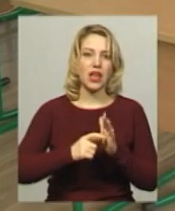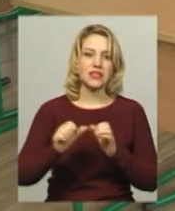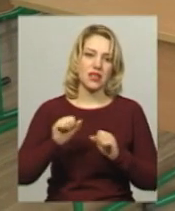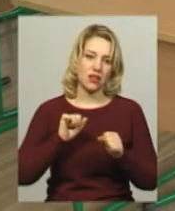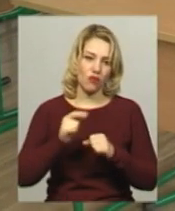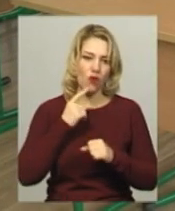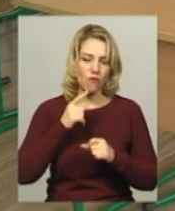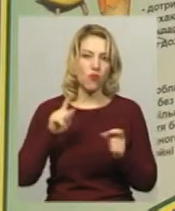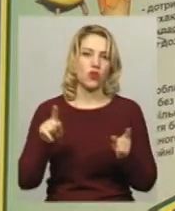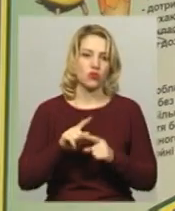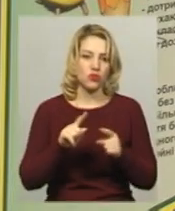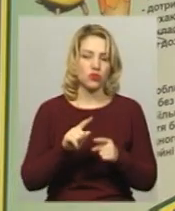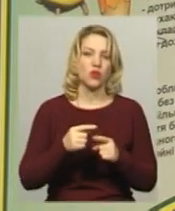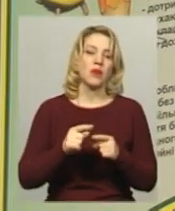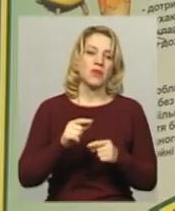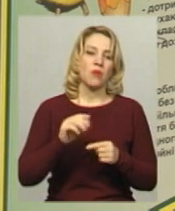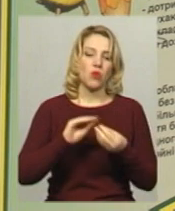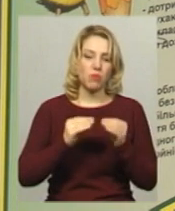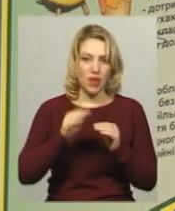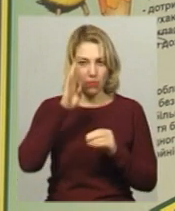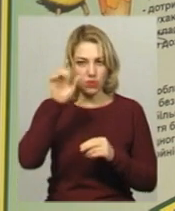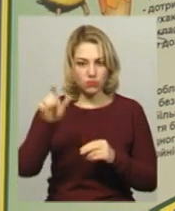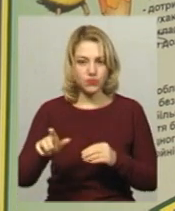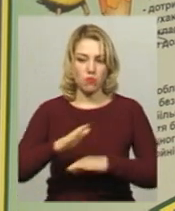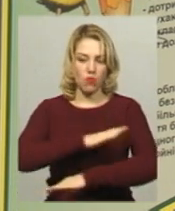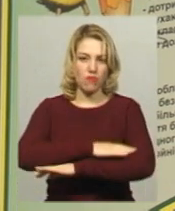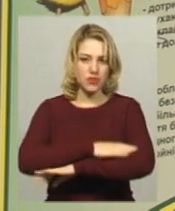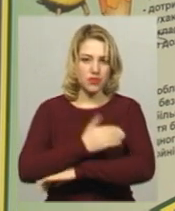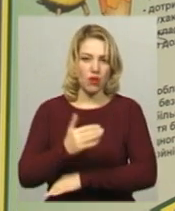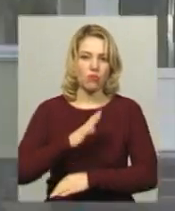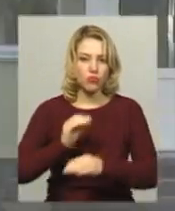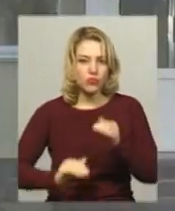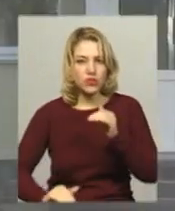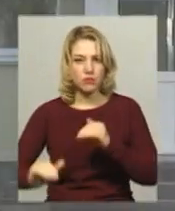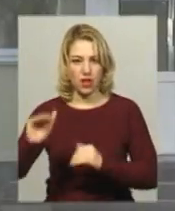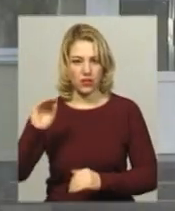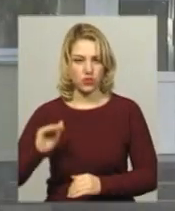проблеми з поведінкою в учня були ще з молодшої школи. Каже, батьки на зауваження школи реагують.